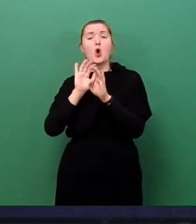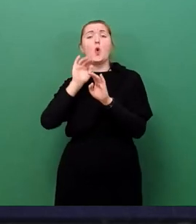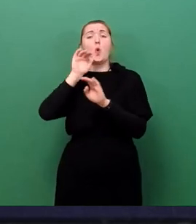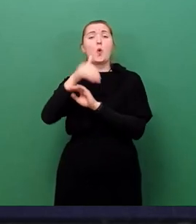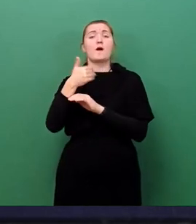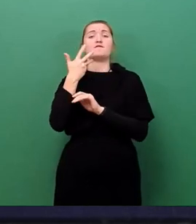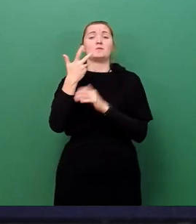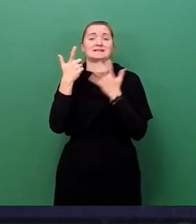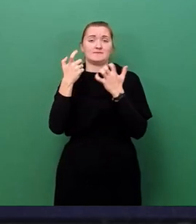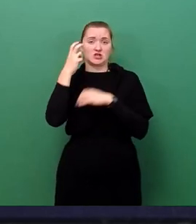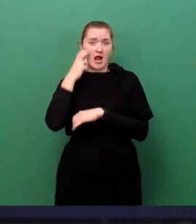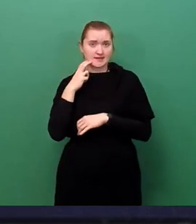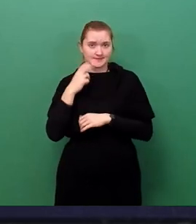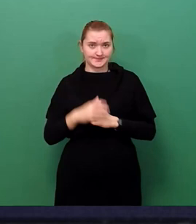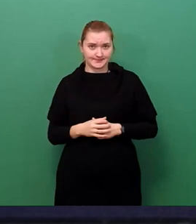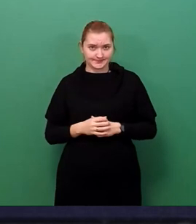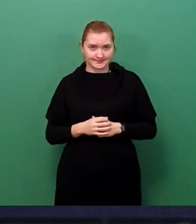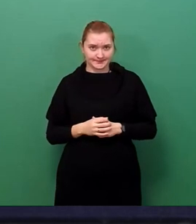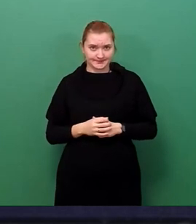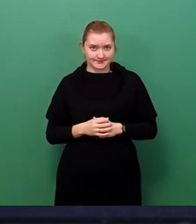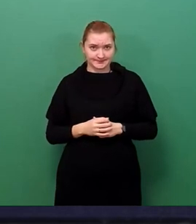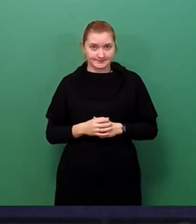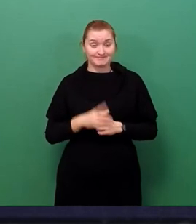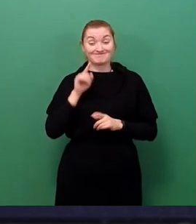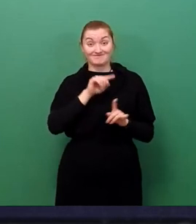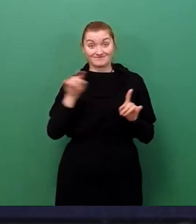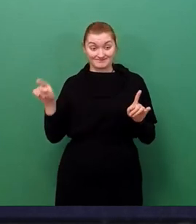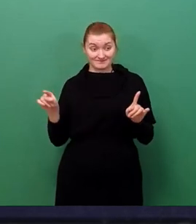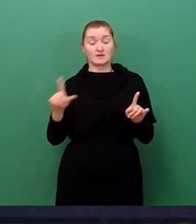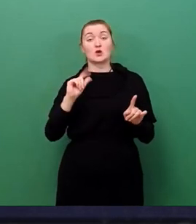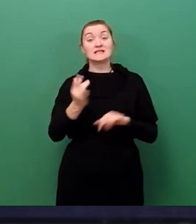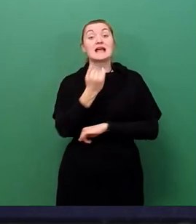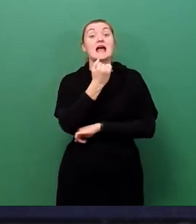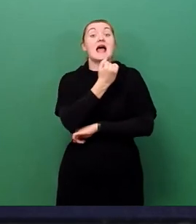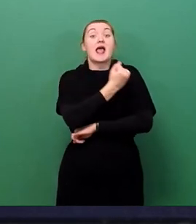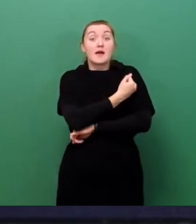-Jährigen von einem Impfdurchbruch betroffen gewesen.